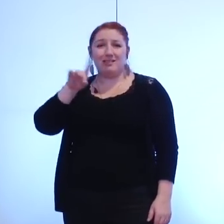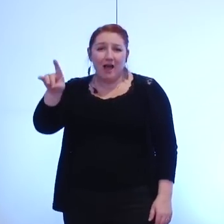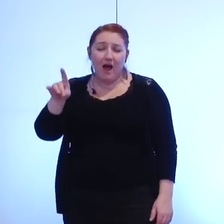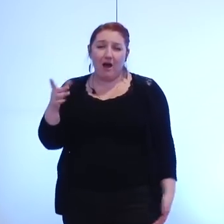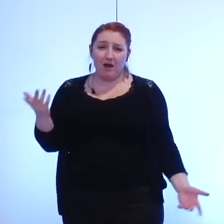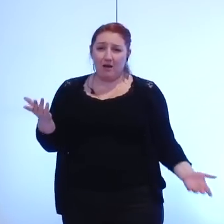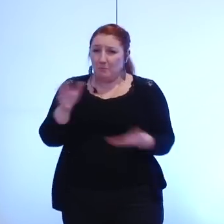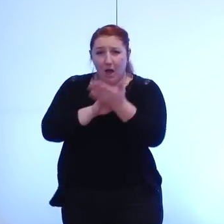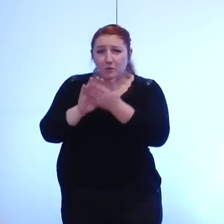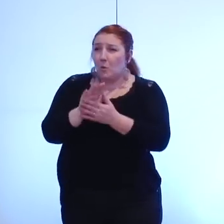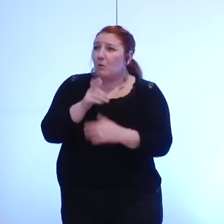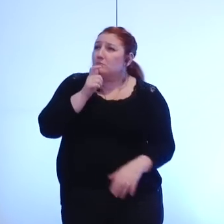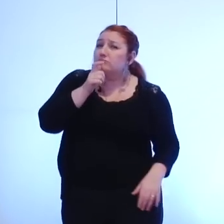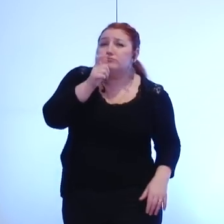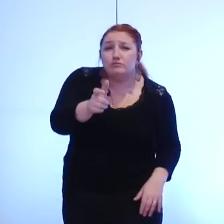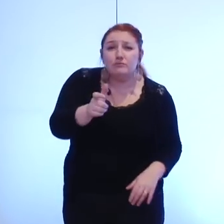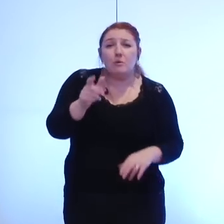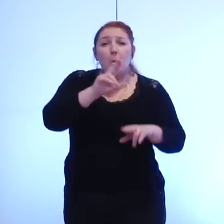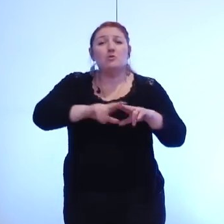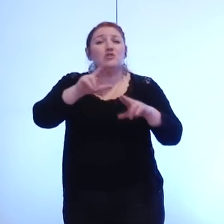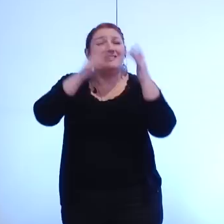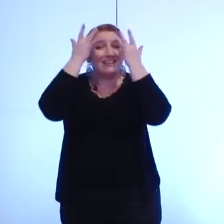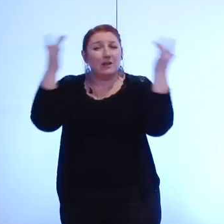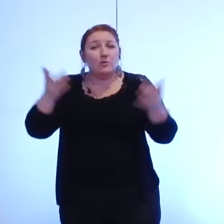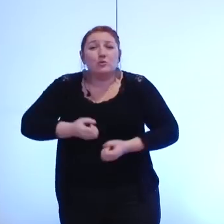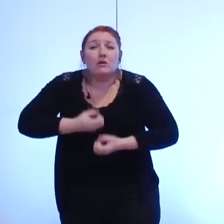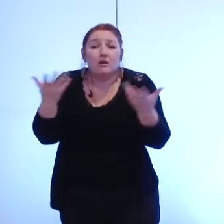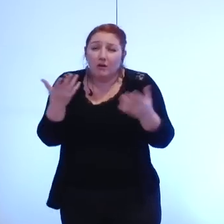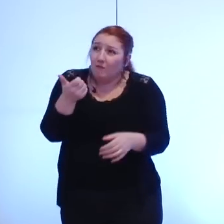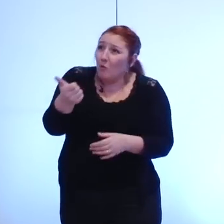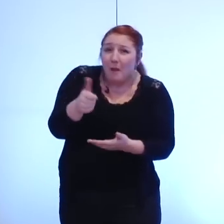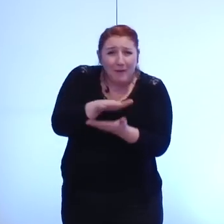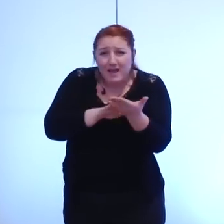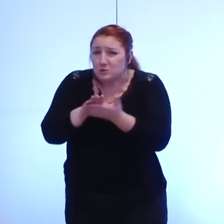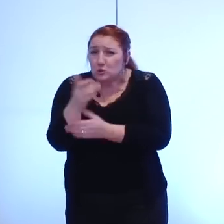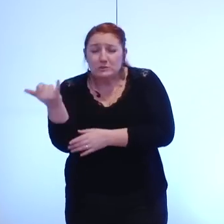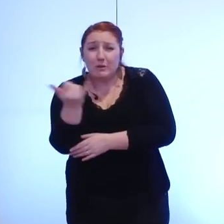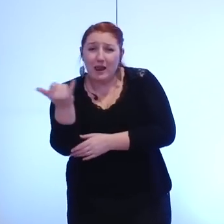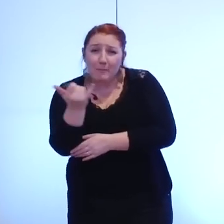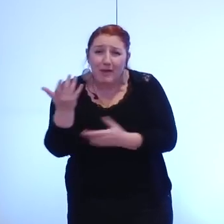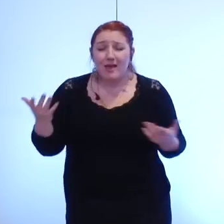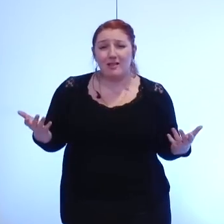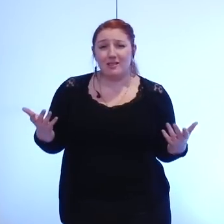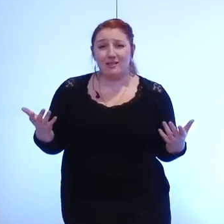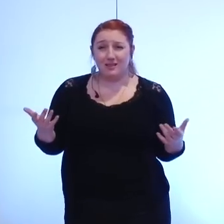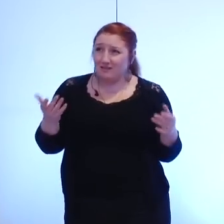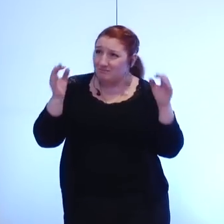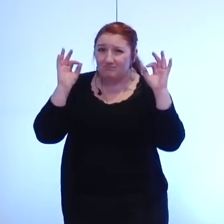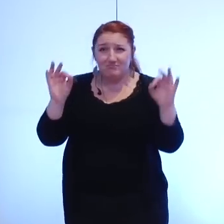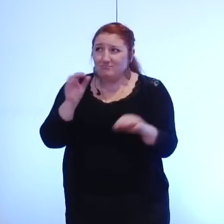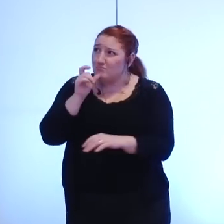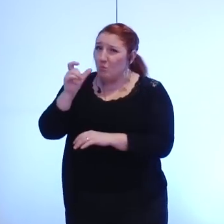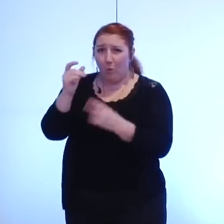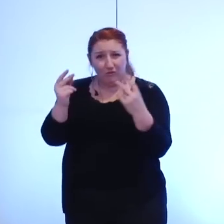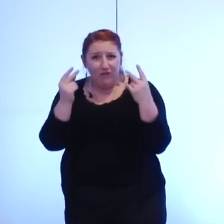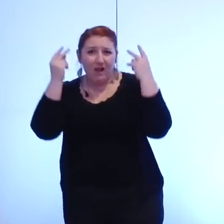excuser de l'avoir prononcé au chantier des cultures comme vous avez voulu le faire et lorsque je